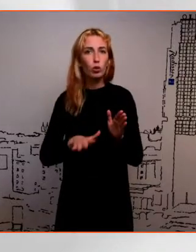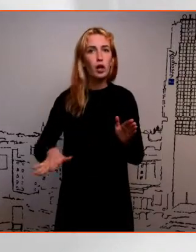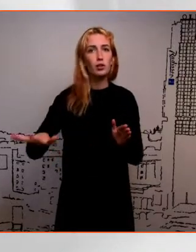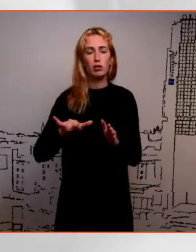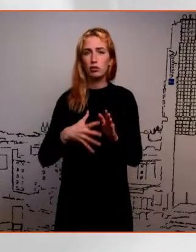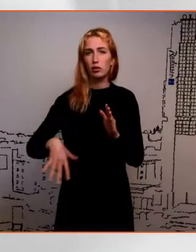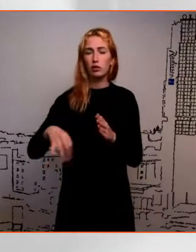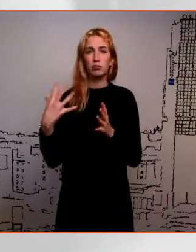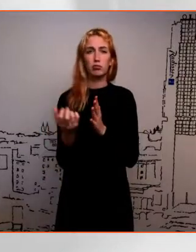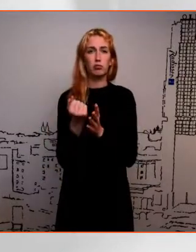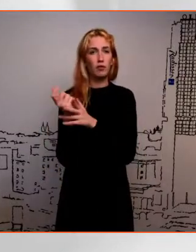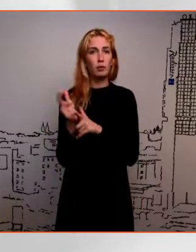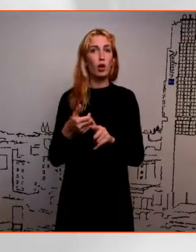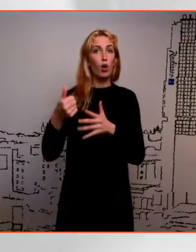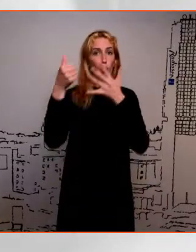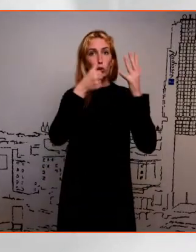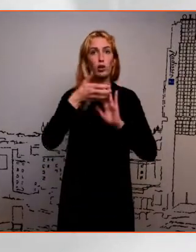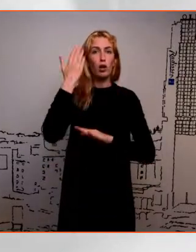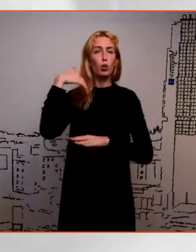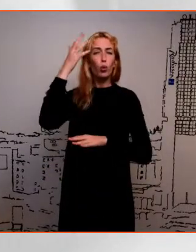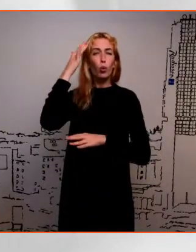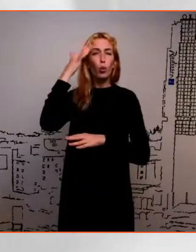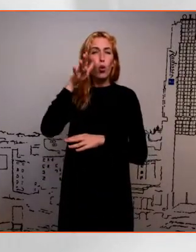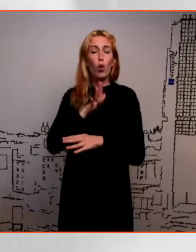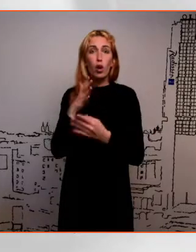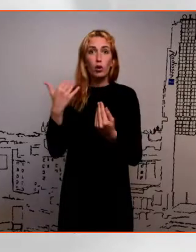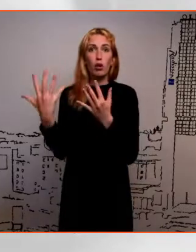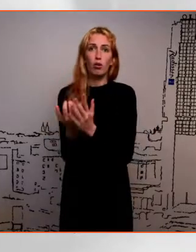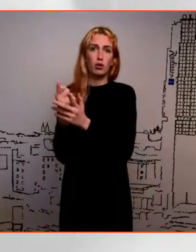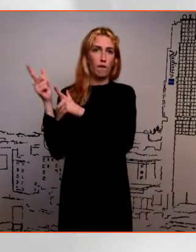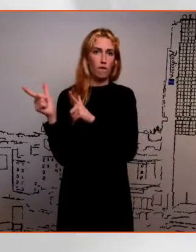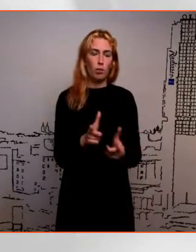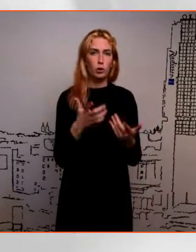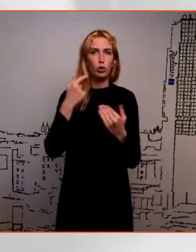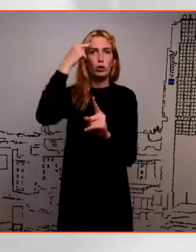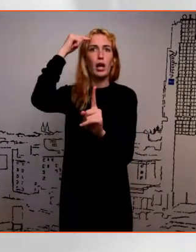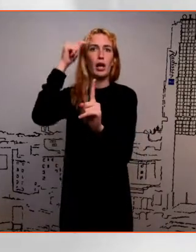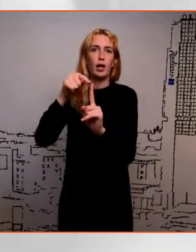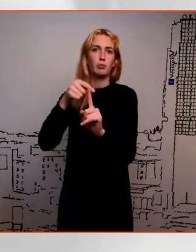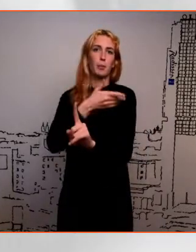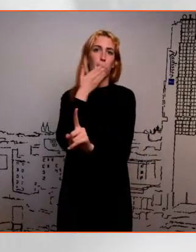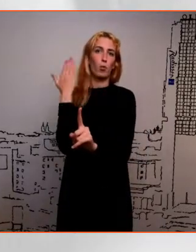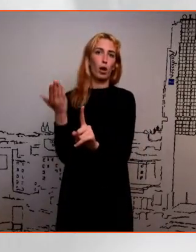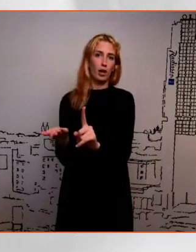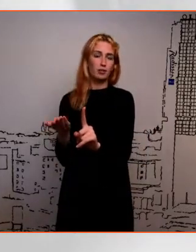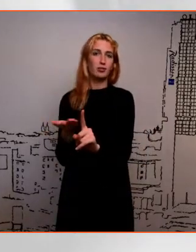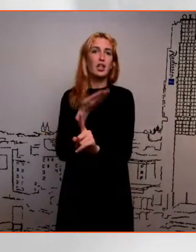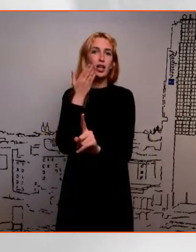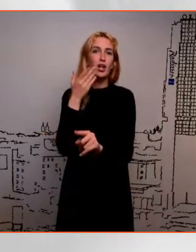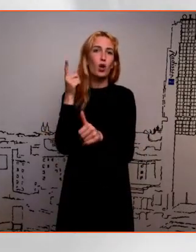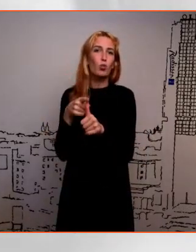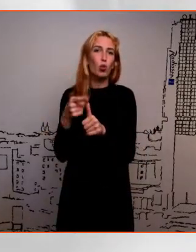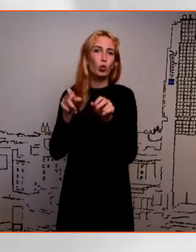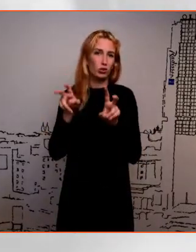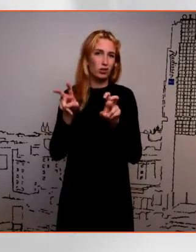ma võibolla kuus aastat tagasi unistasin ja enam nagu ei ole sellist rinnat, mida vallutada. Tekib selline õhupuudus nii-öelda, kui